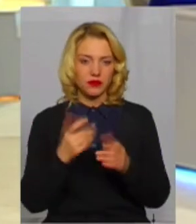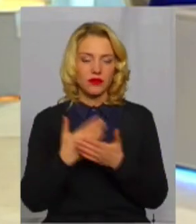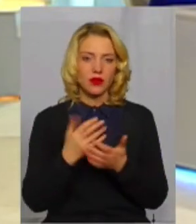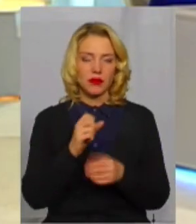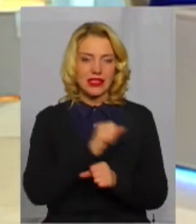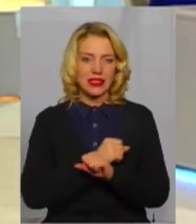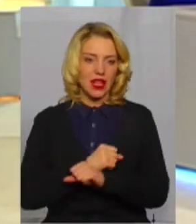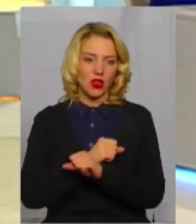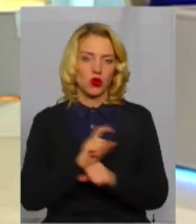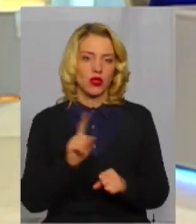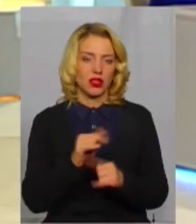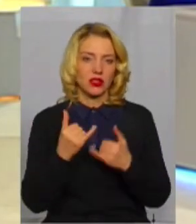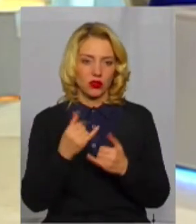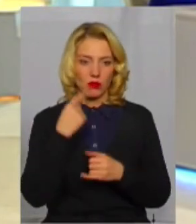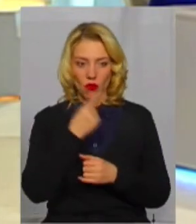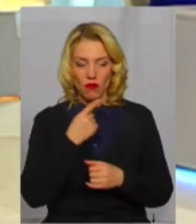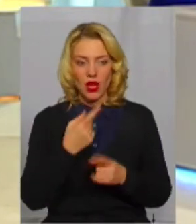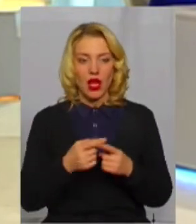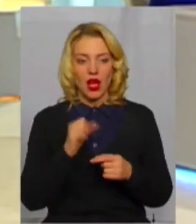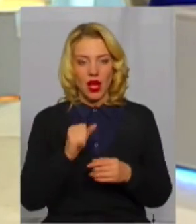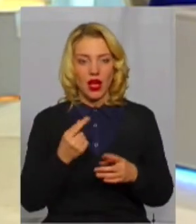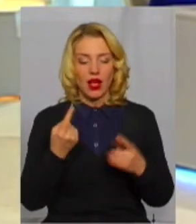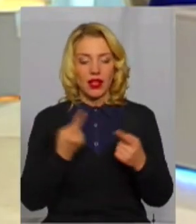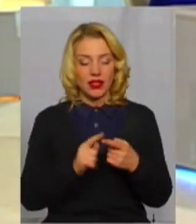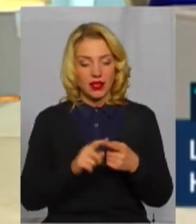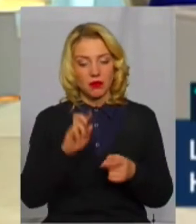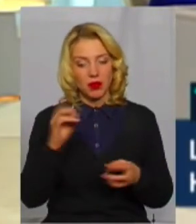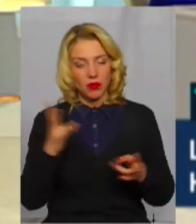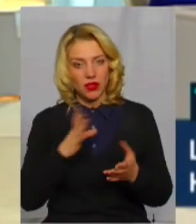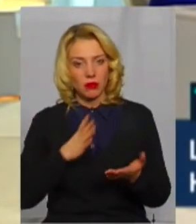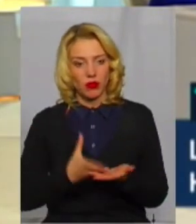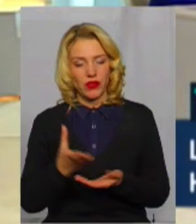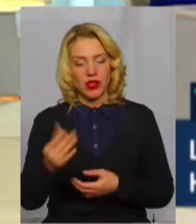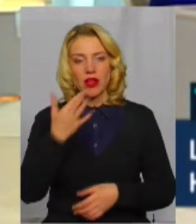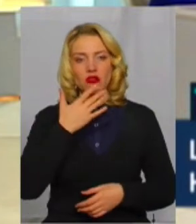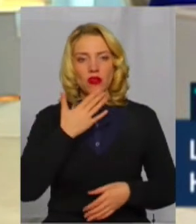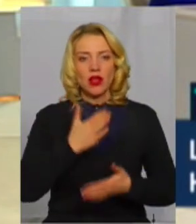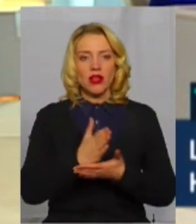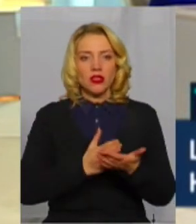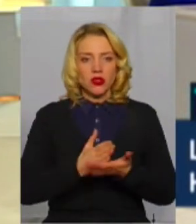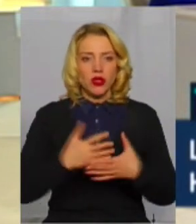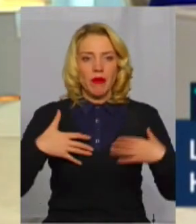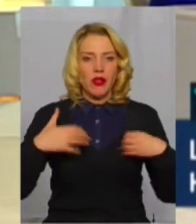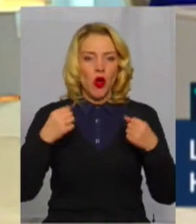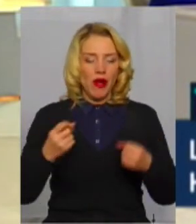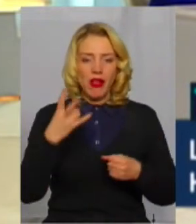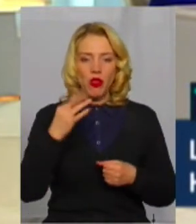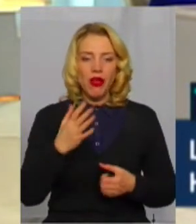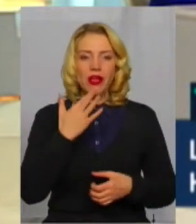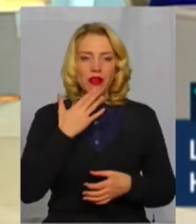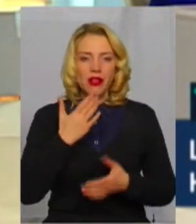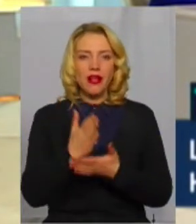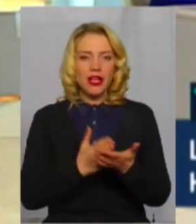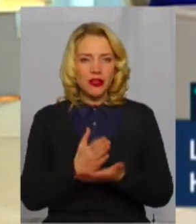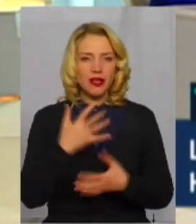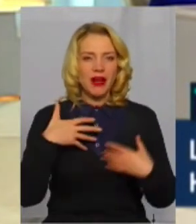санаторії, про які йдеться сьогодні, а їх мала би фінансувати Національна служба здоров'я. Але Національна служба